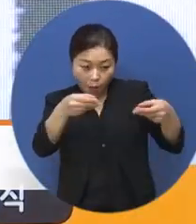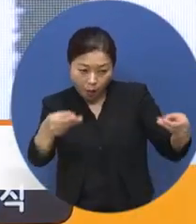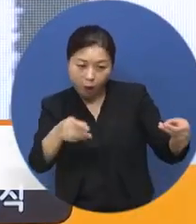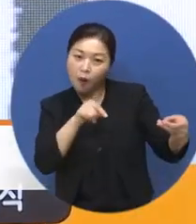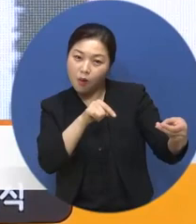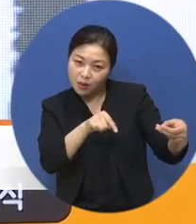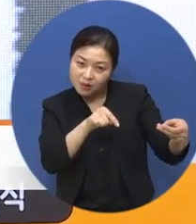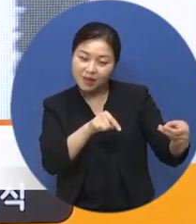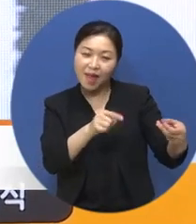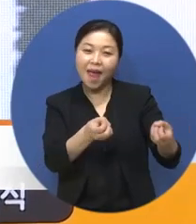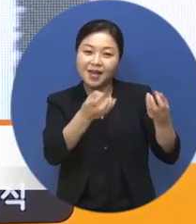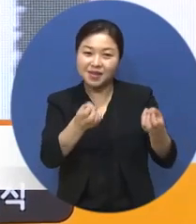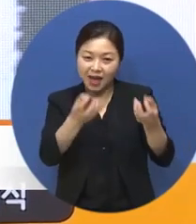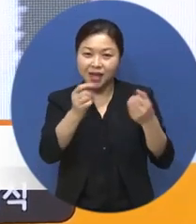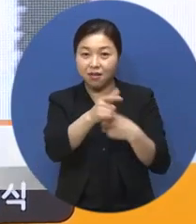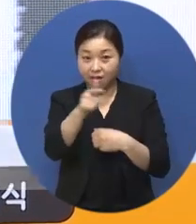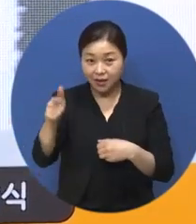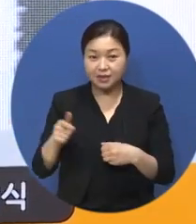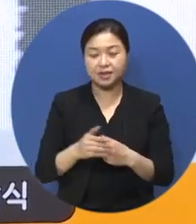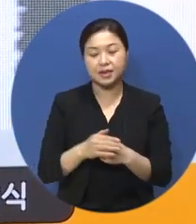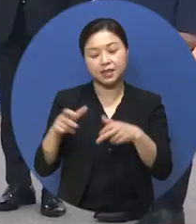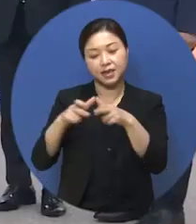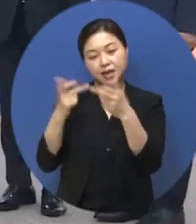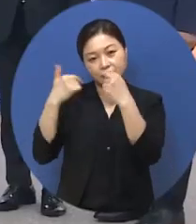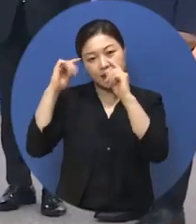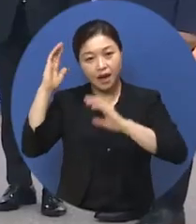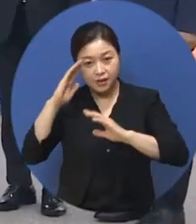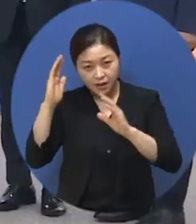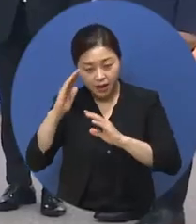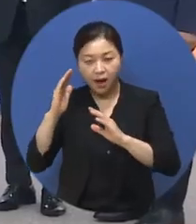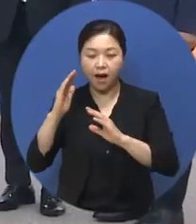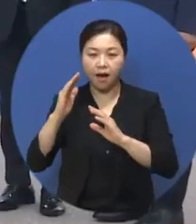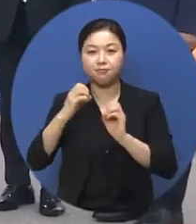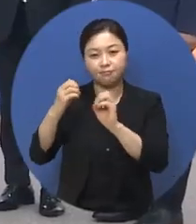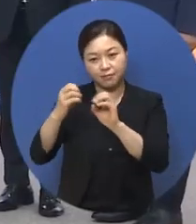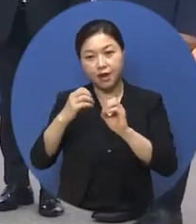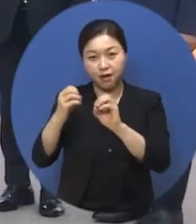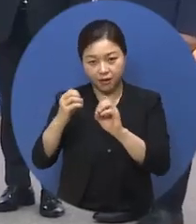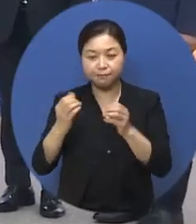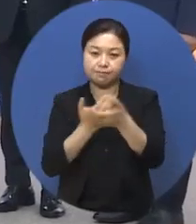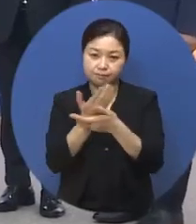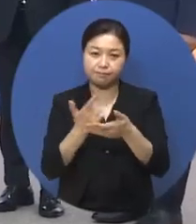다양한 이벤트를 진행하며 장애 대학생과 소통하는 시간을 가졌습니다. KB국민은행과